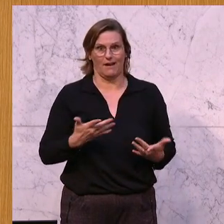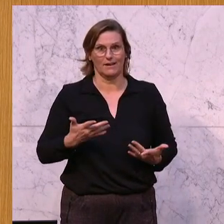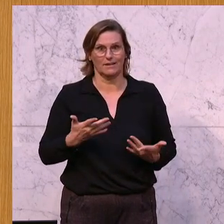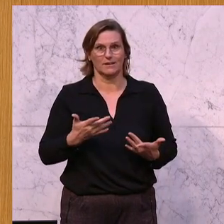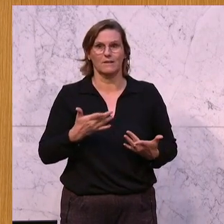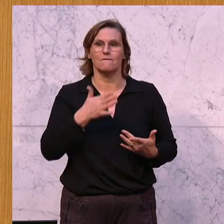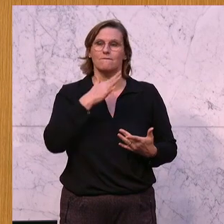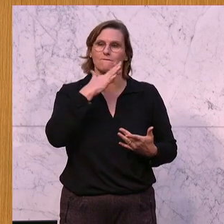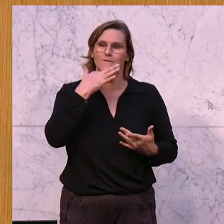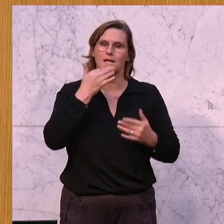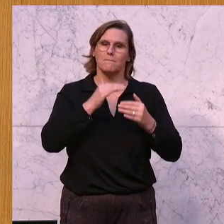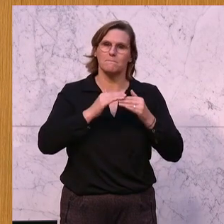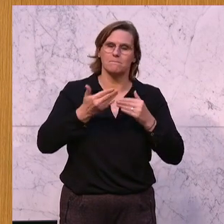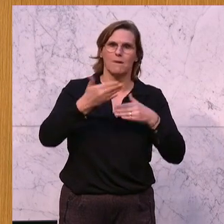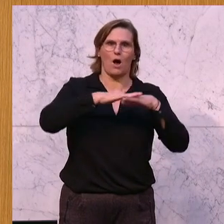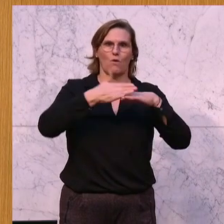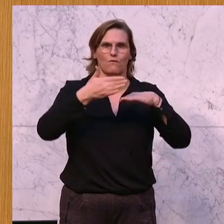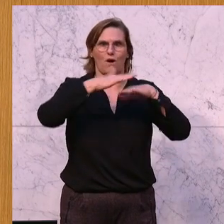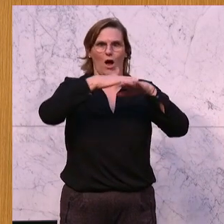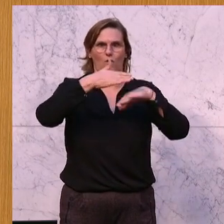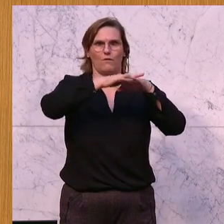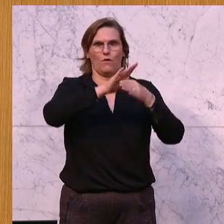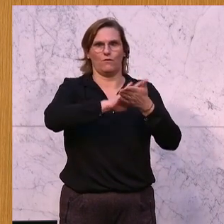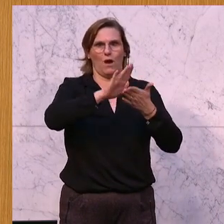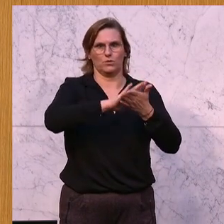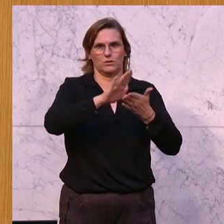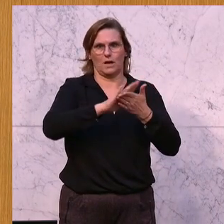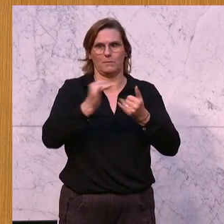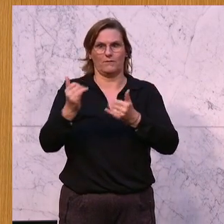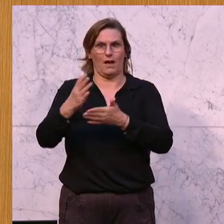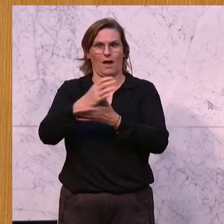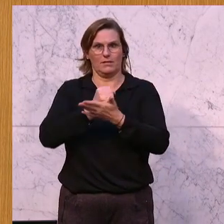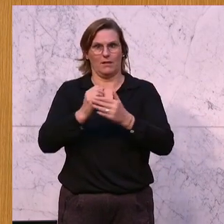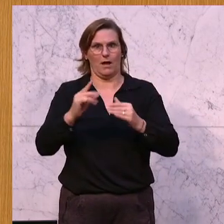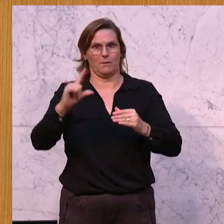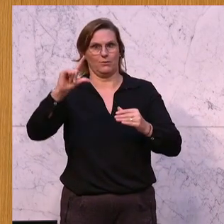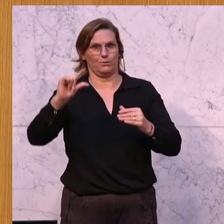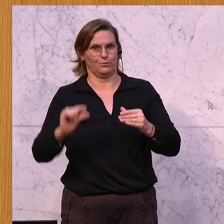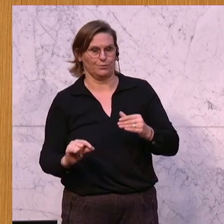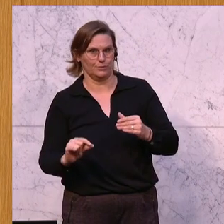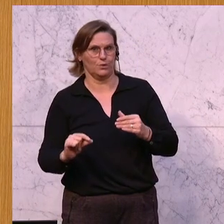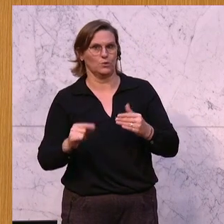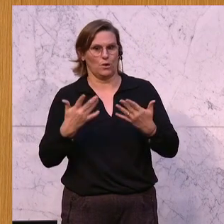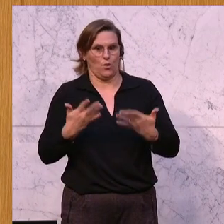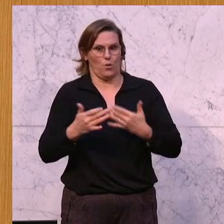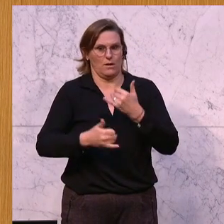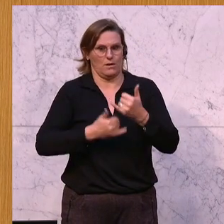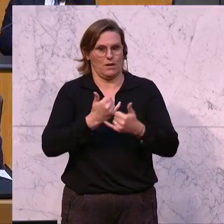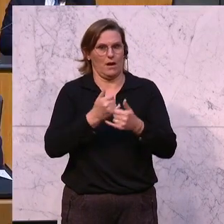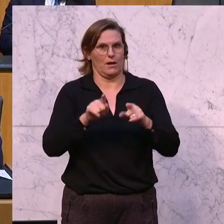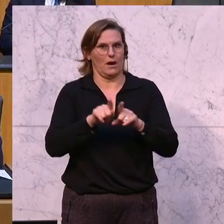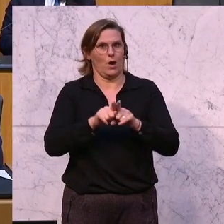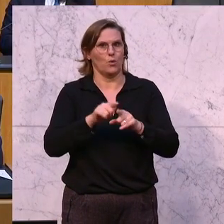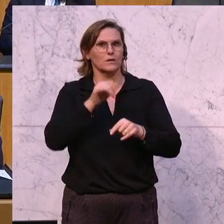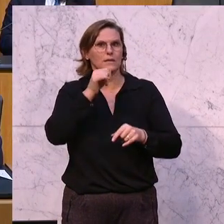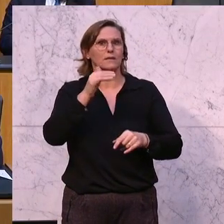viel mehr Geld auszugeben, als es einnimmt und selbst Rekordeinnahmen, wie der Finanzminister durch die Teuerung im heurigen Jahr hat, reichen nicht